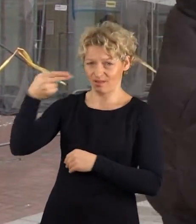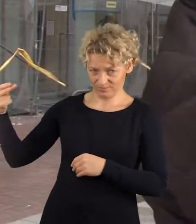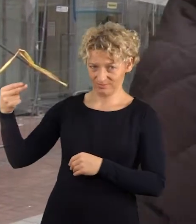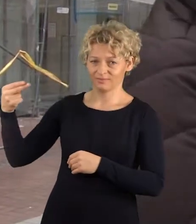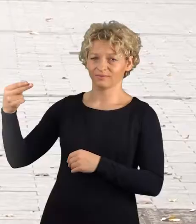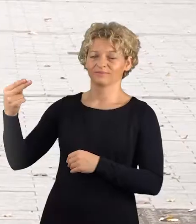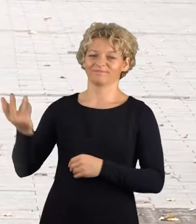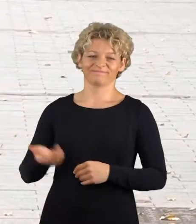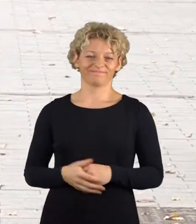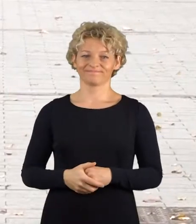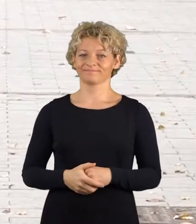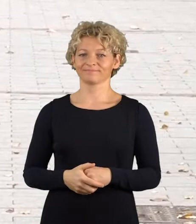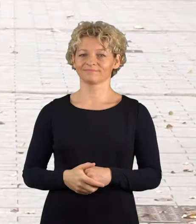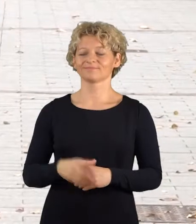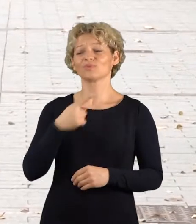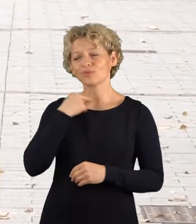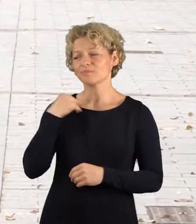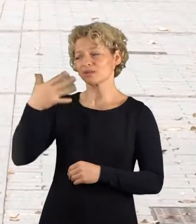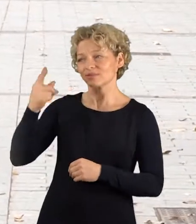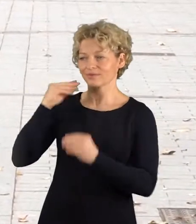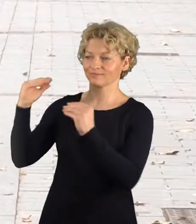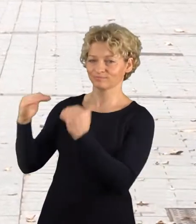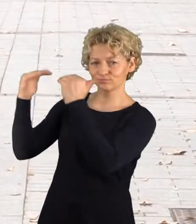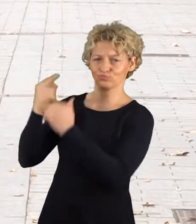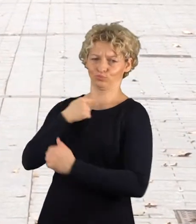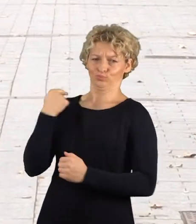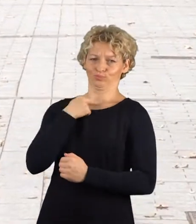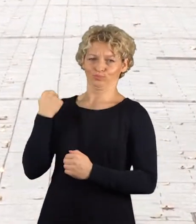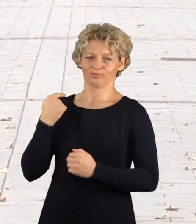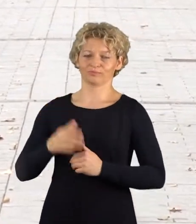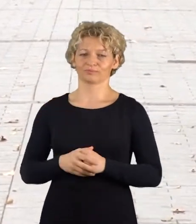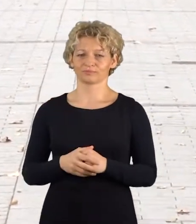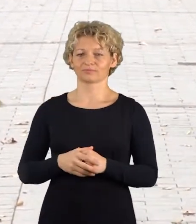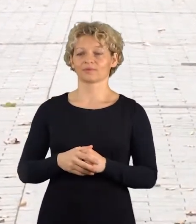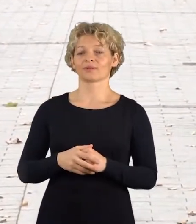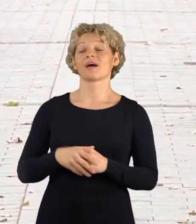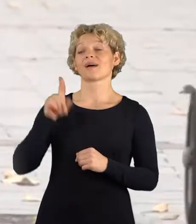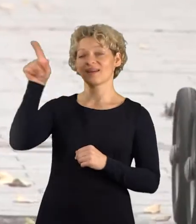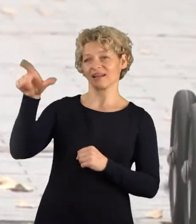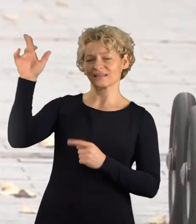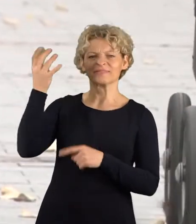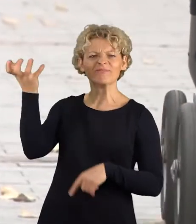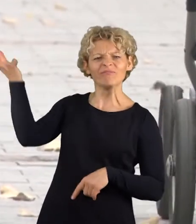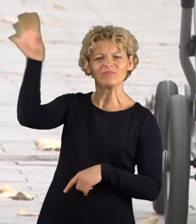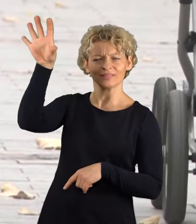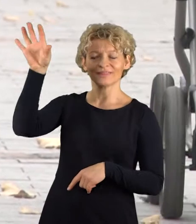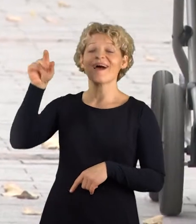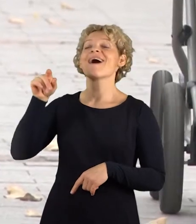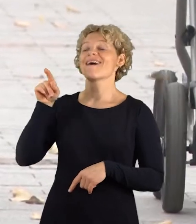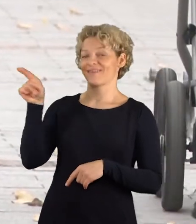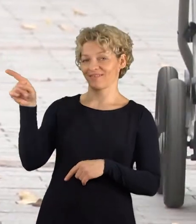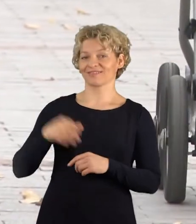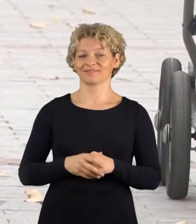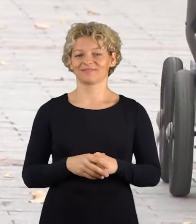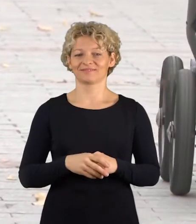daugiau, žinoma. Tuo tarpu senosios kartos atstovai sako, kad pirmiausia pati šeima turėtų spręsti, kiek vaikų turėti. Valstybė